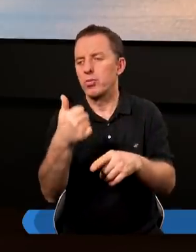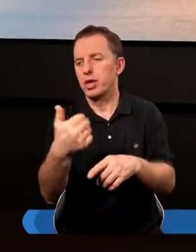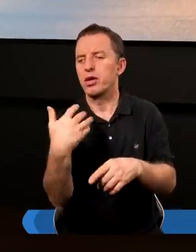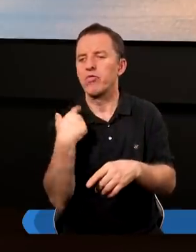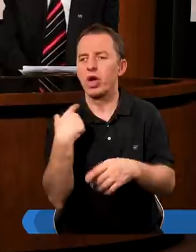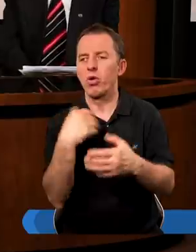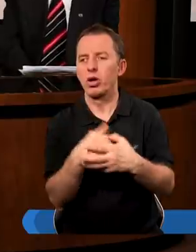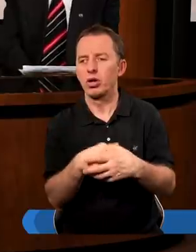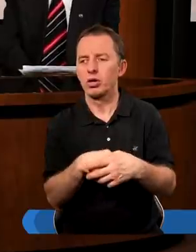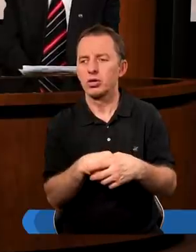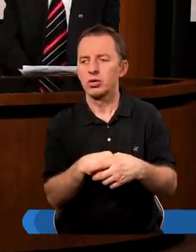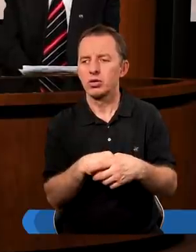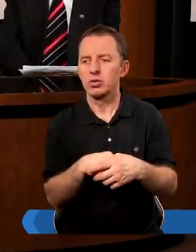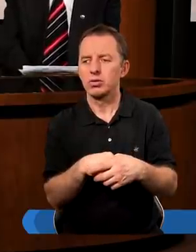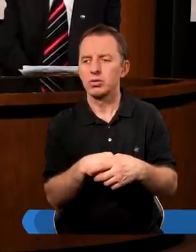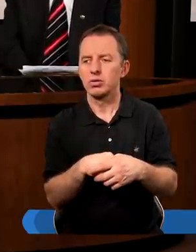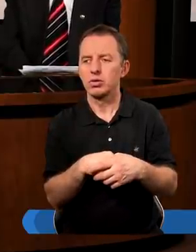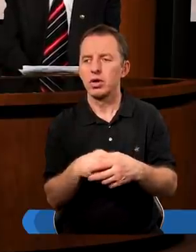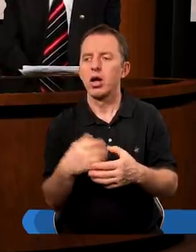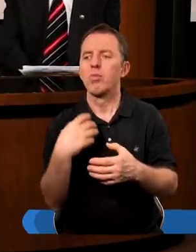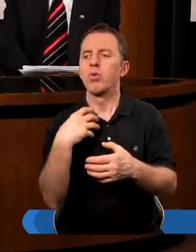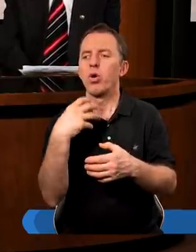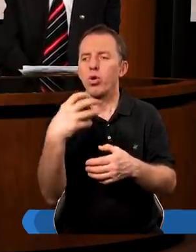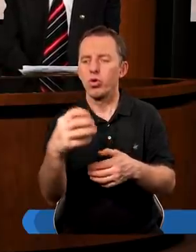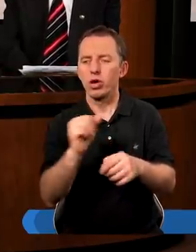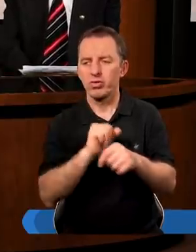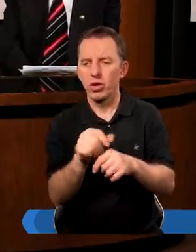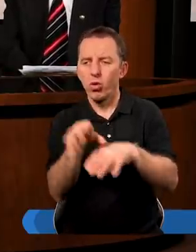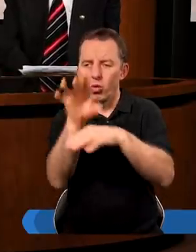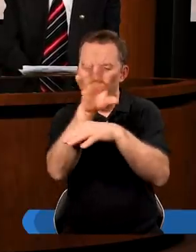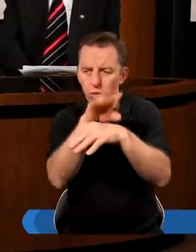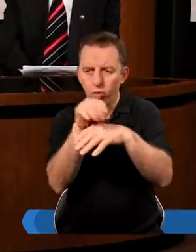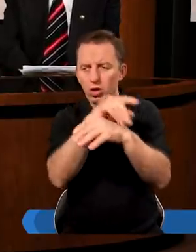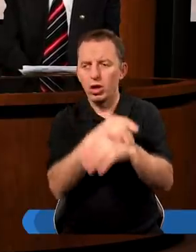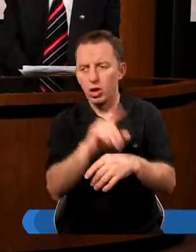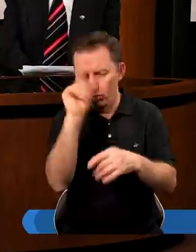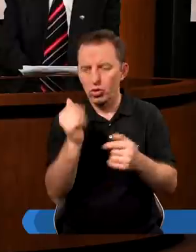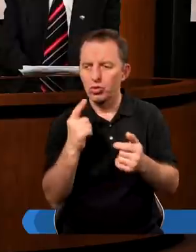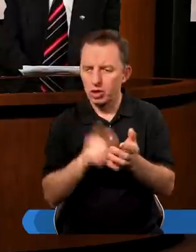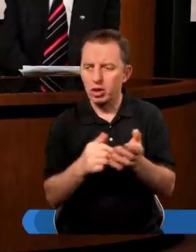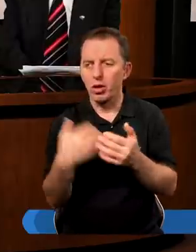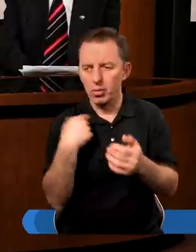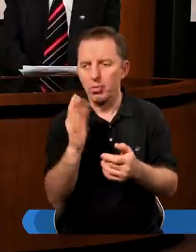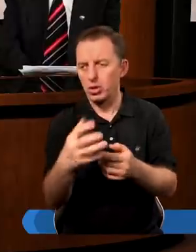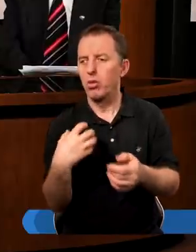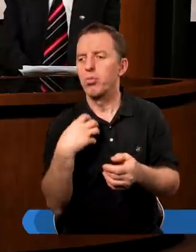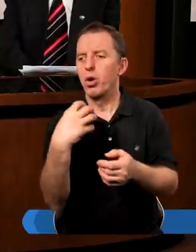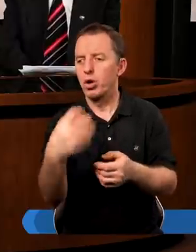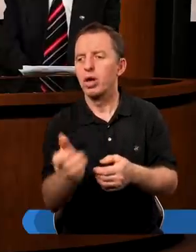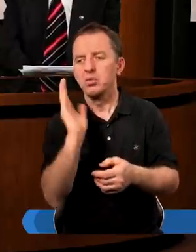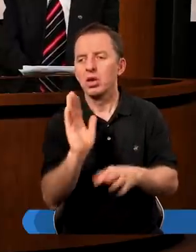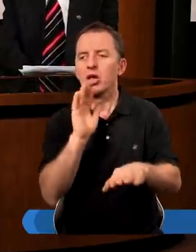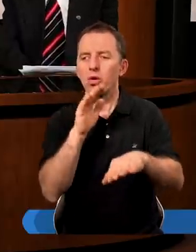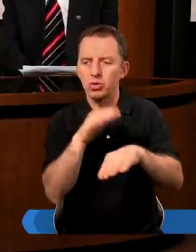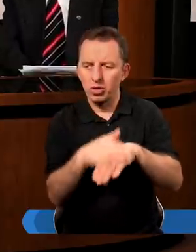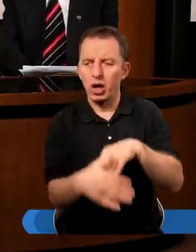wieku? Julian. Bogactwo jest ułudą i ludzie często myślą, że jak będą bogaci,